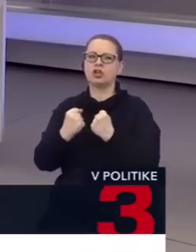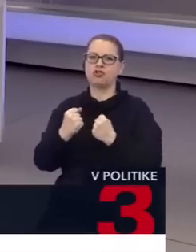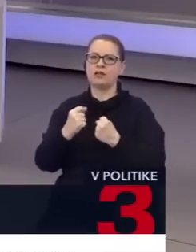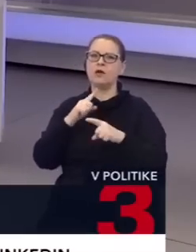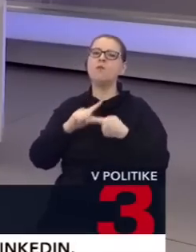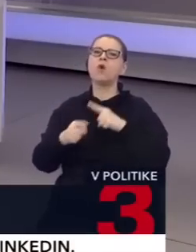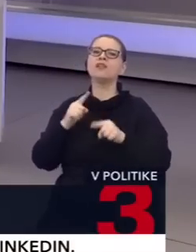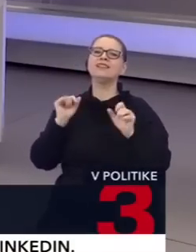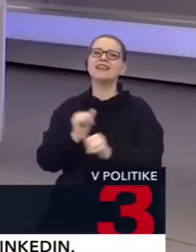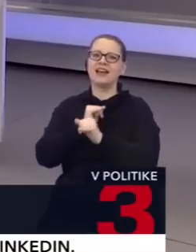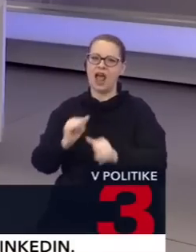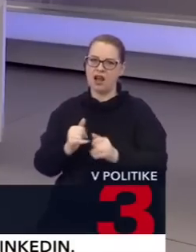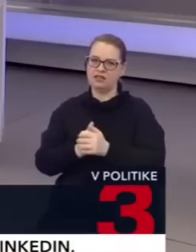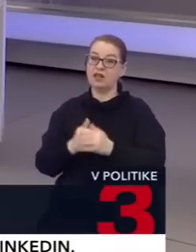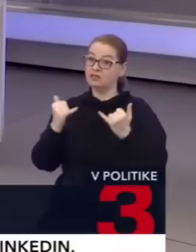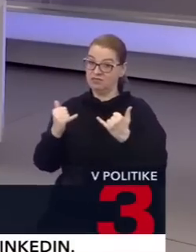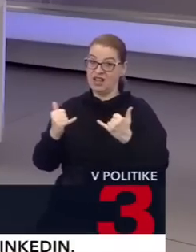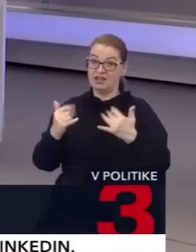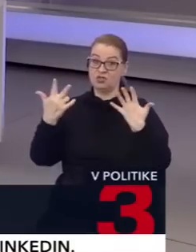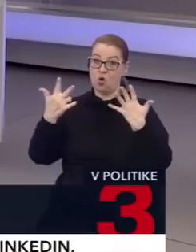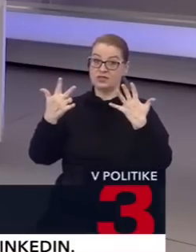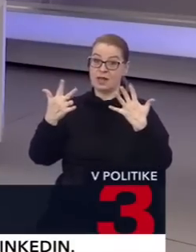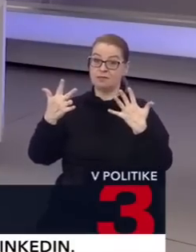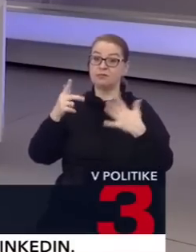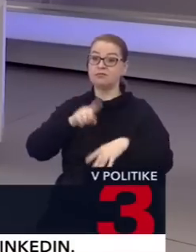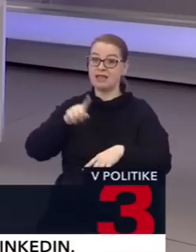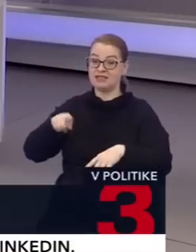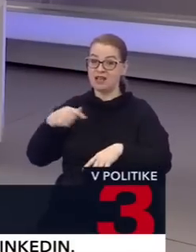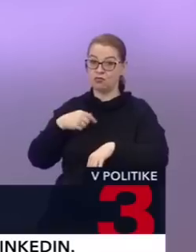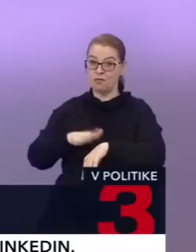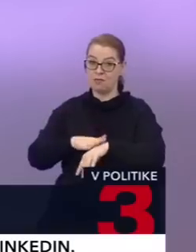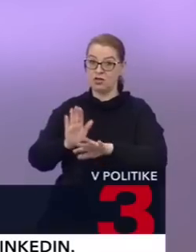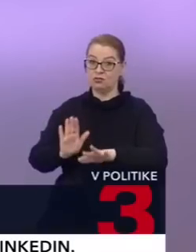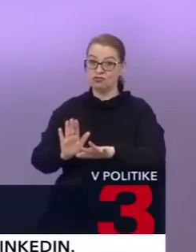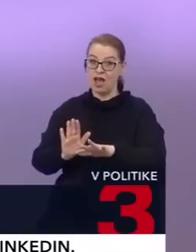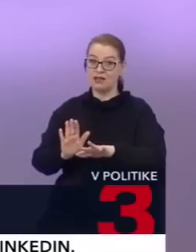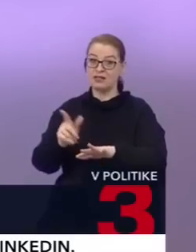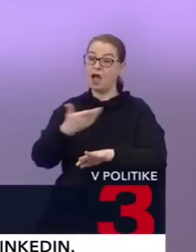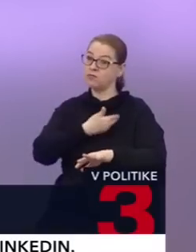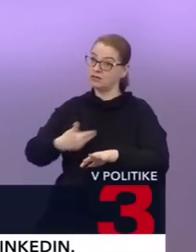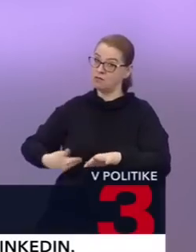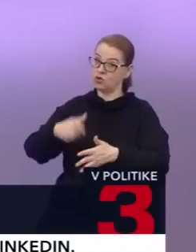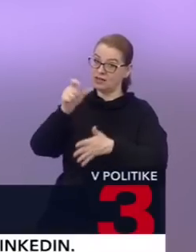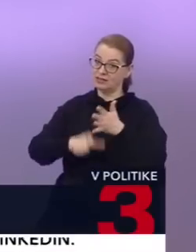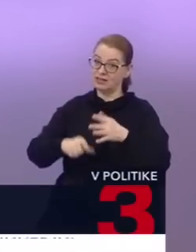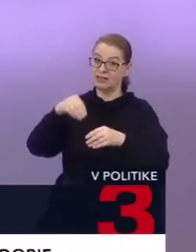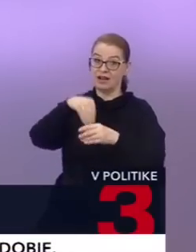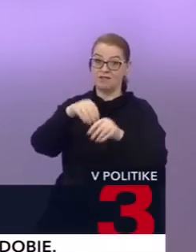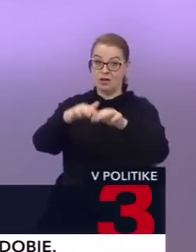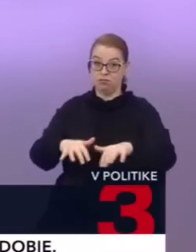Čiže teraz bude naozaj tých 8 mesiacov, ako ste povedali, bude čas na to, aby tieto demokracické strany, ktoré sú v parlamente,